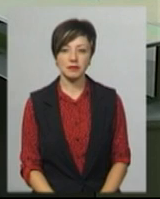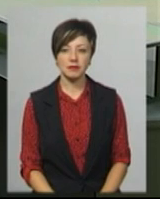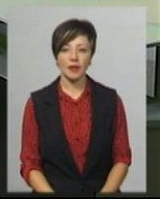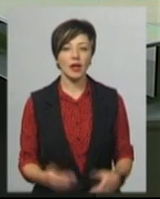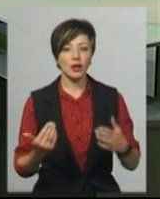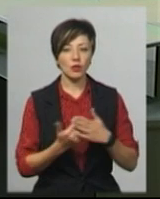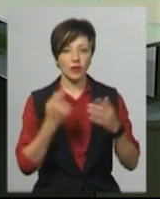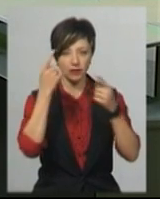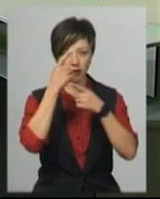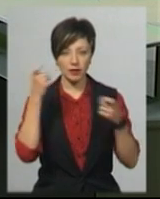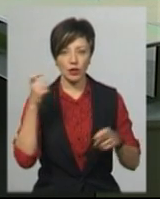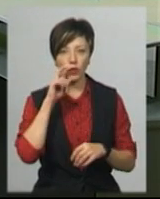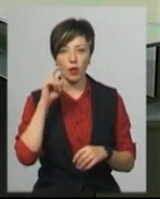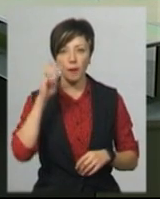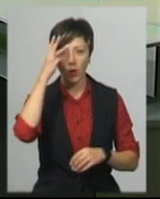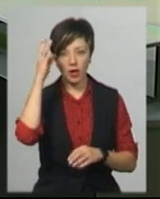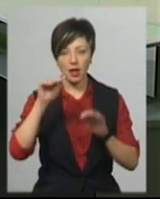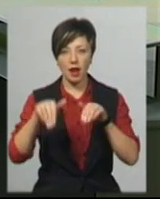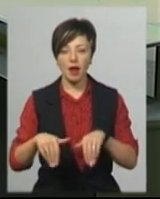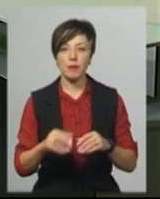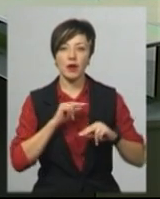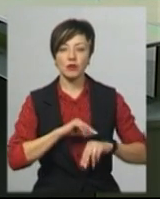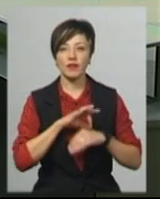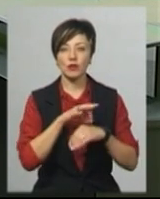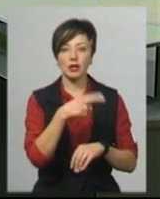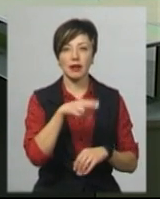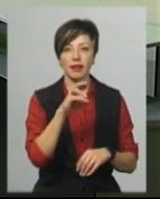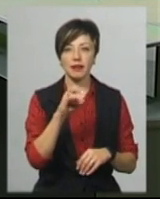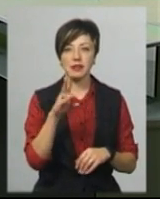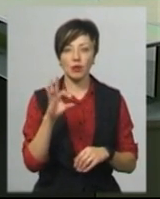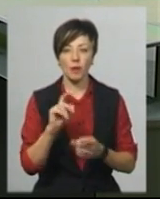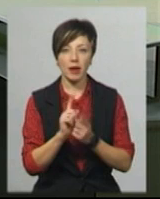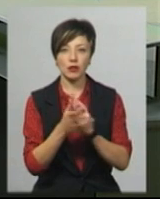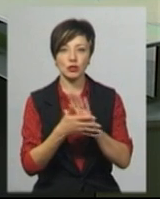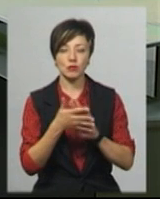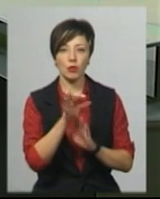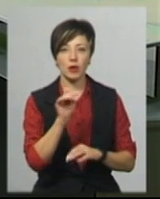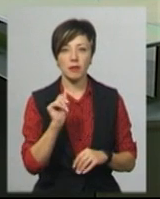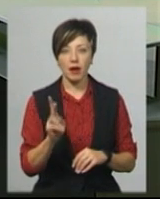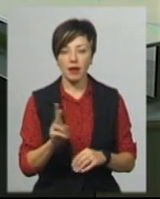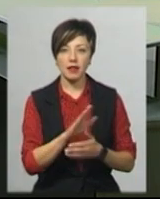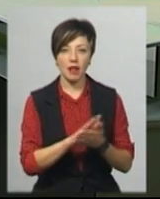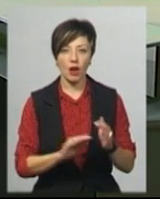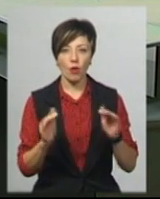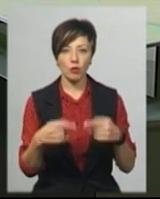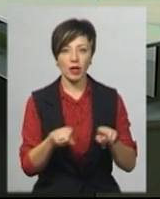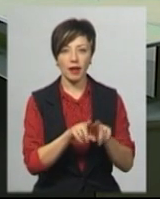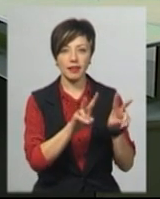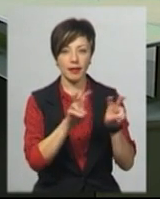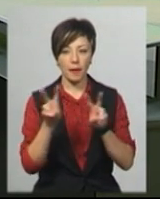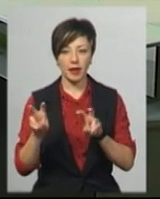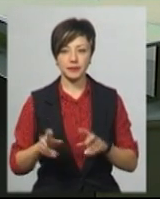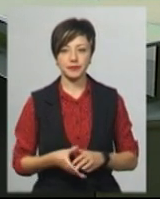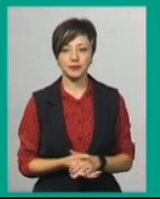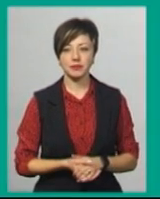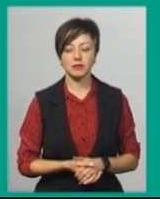Новини в ефірі ЮАП «Ділля». У студії для вас працюють ведуча Дарина Денисенко, переклад на жестову мову Ольга Рибак. Далі коротко про такі теми.